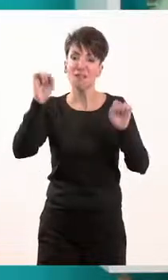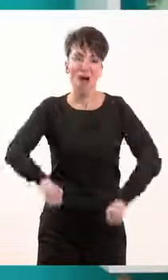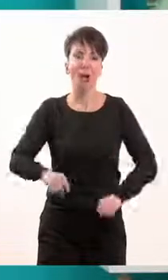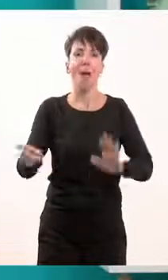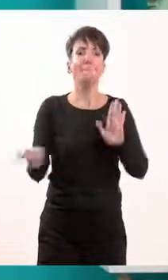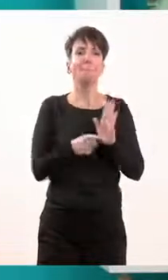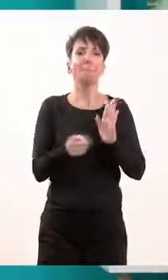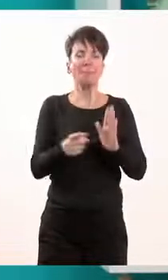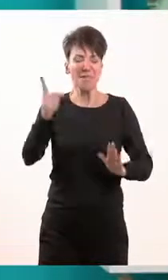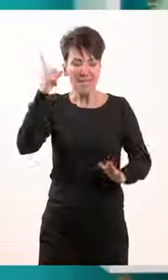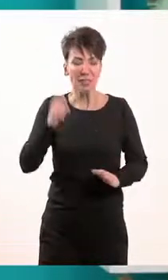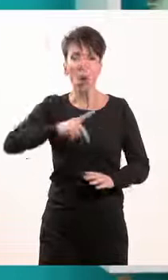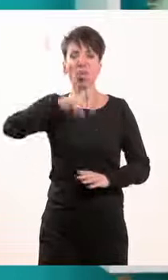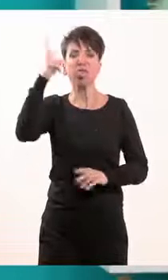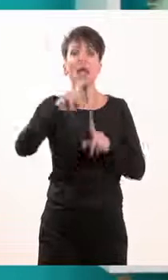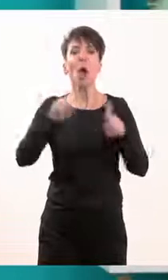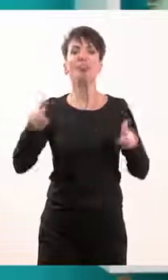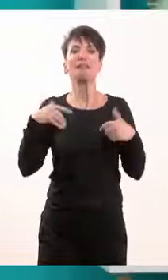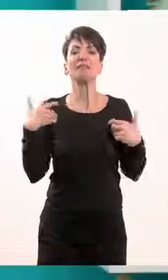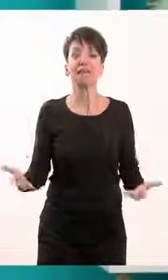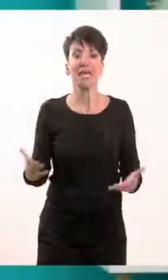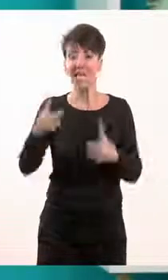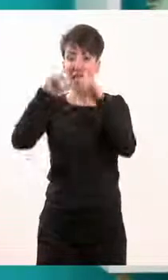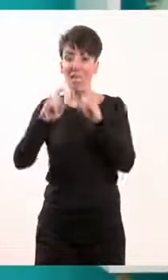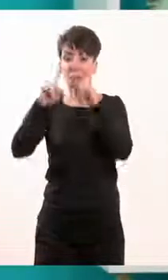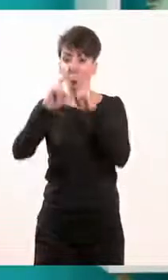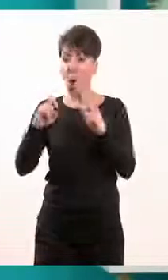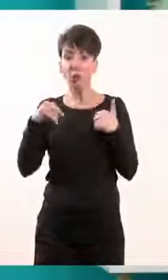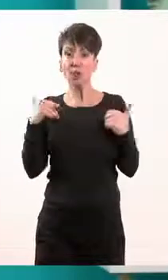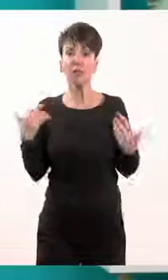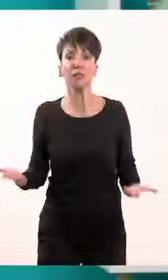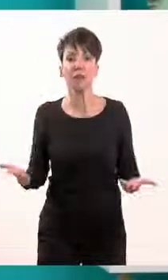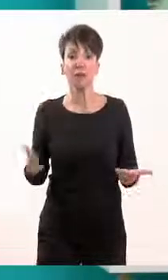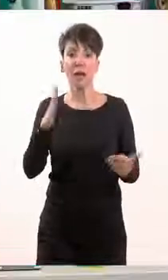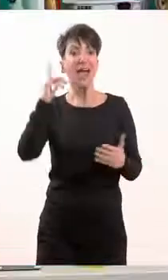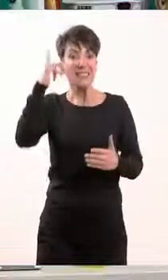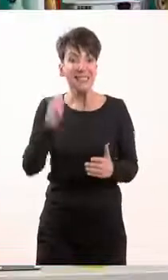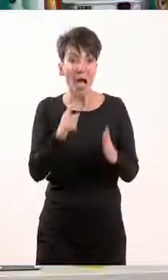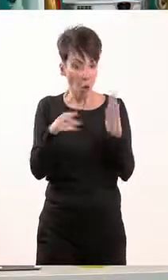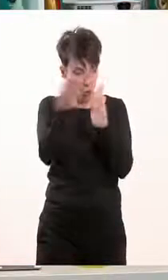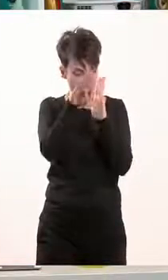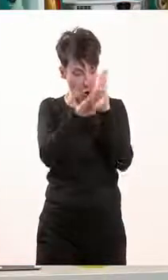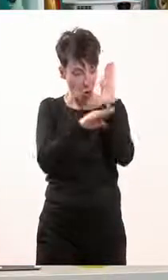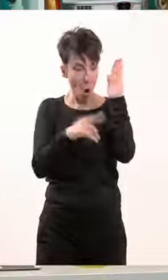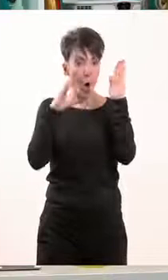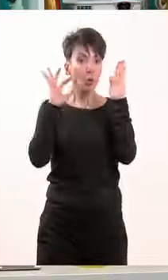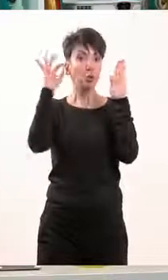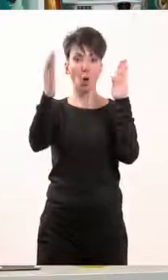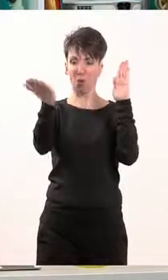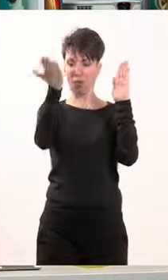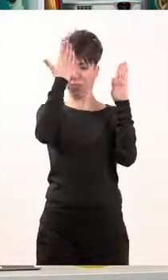δικαιώματά μας, πρέπει να γνωρίζουμε τις υποχρεώσεις μας, πρέπει να γνωρίζουμε το πολίτευμά μας, έτσι ώστε ως